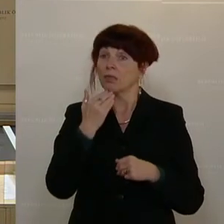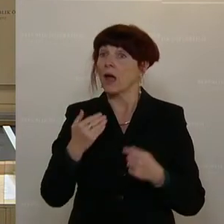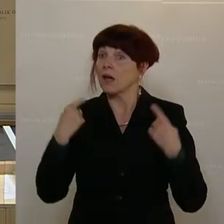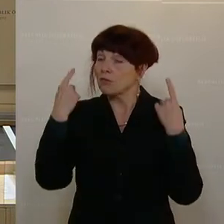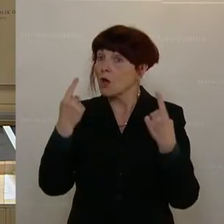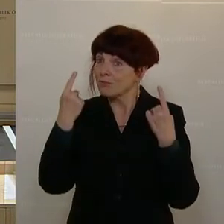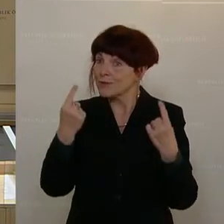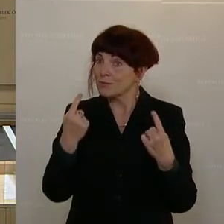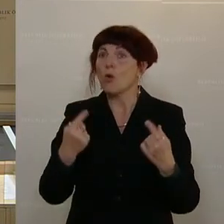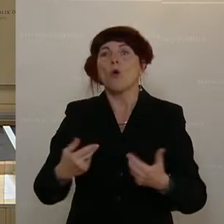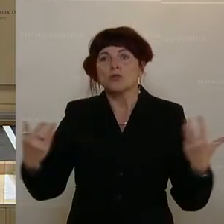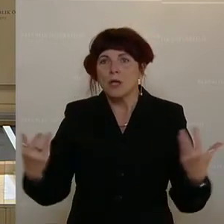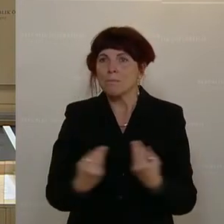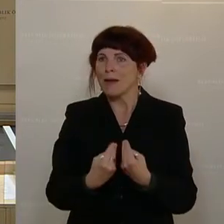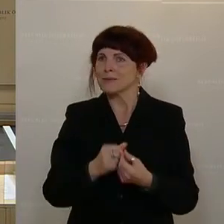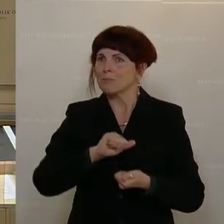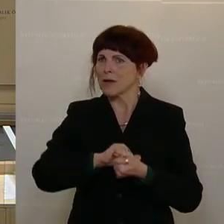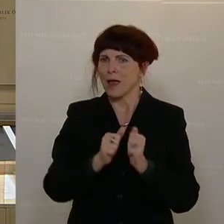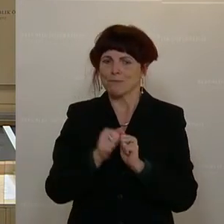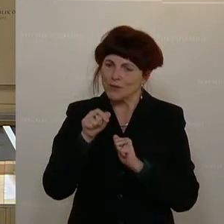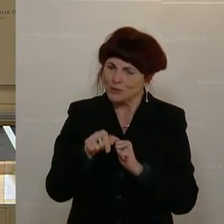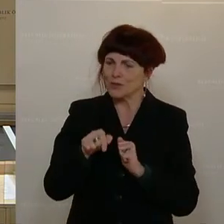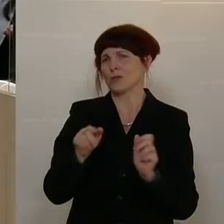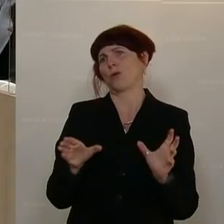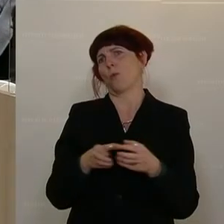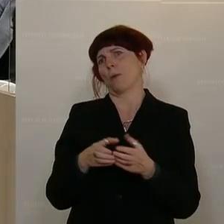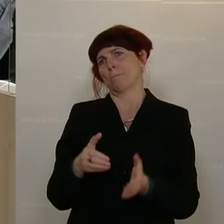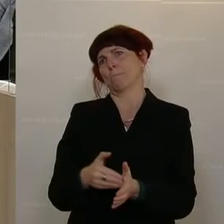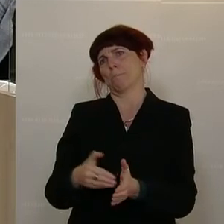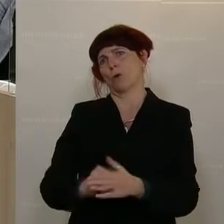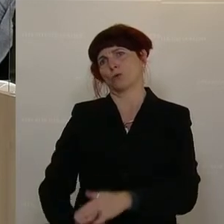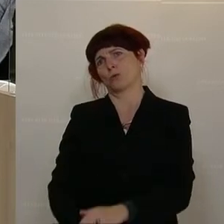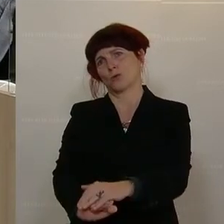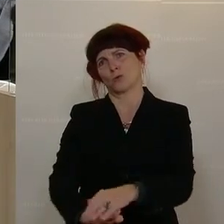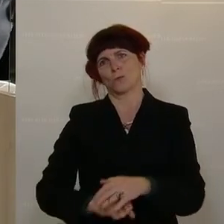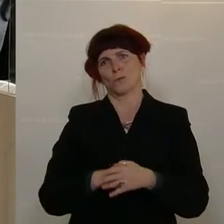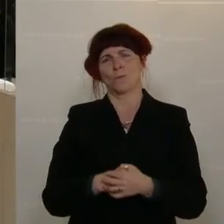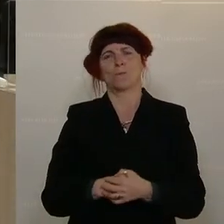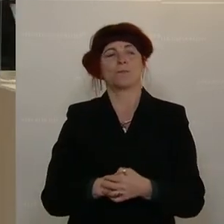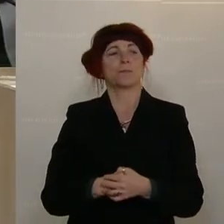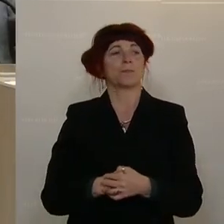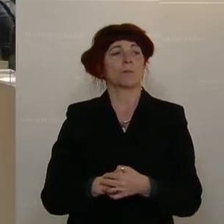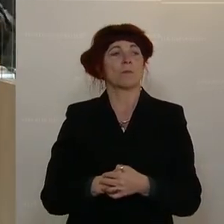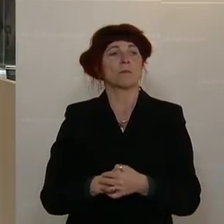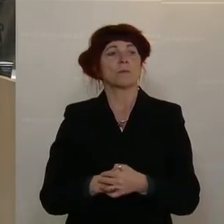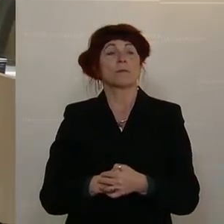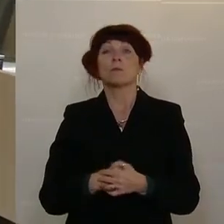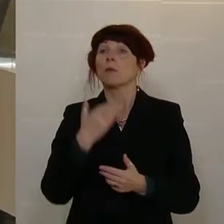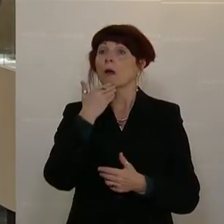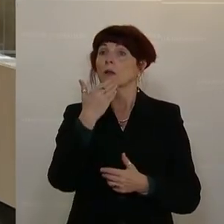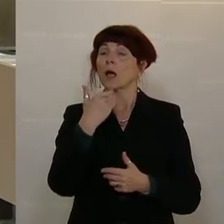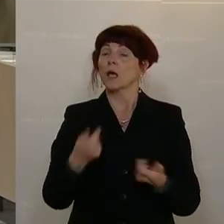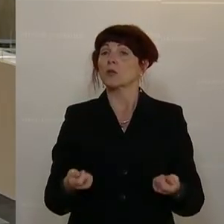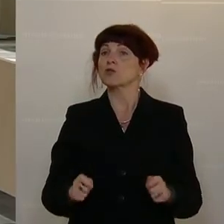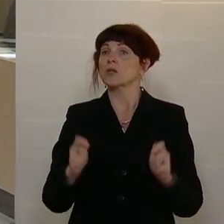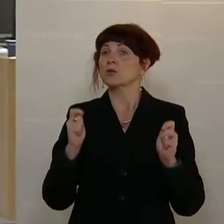kämpfen wir gemeinsam für diese Gruppe, die das benötigt. Christian Trobitz von der SPÖ spricht sich gegen die Verlängerung der Regelung der